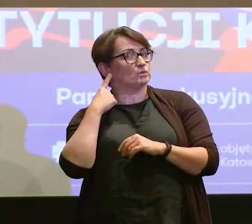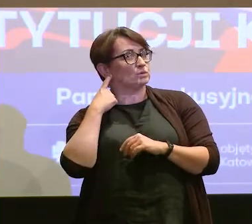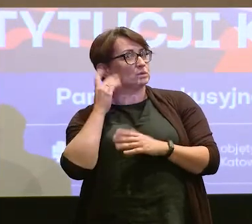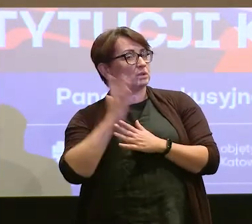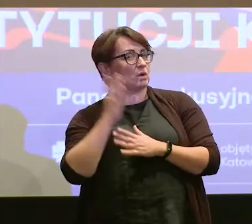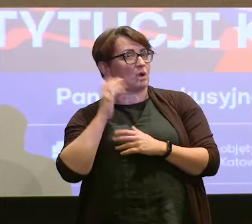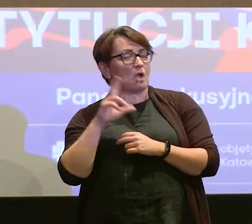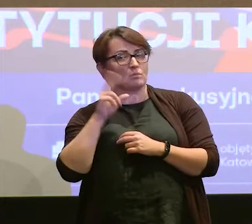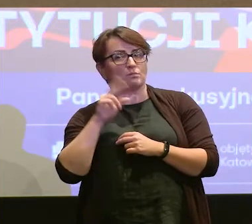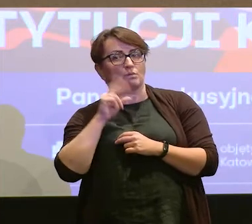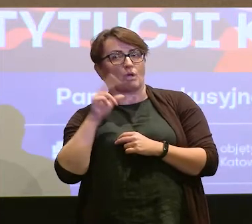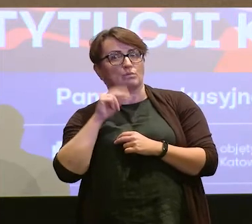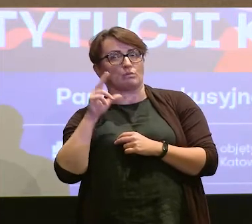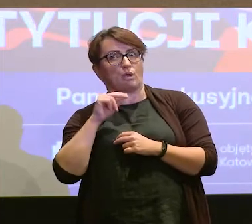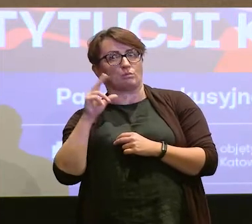tylko...